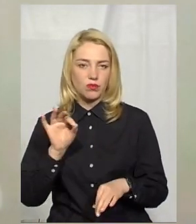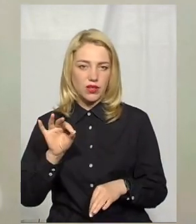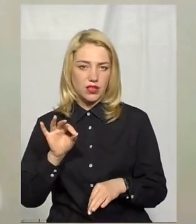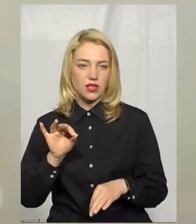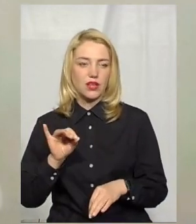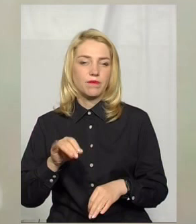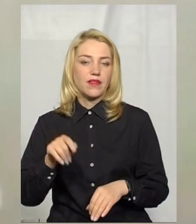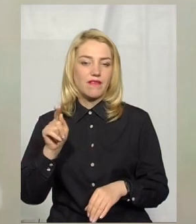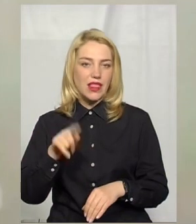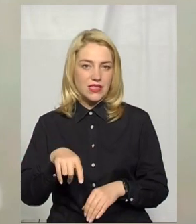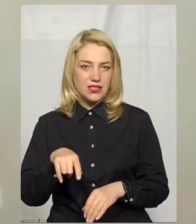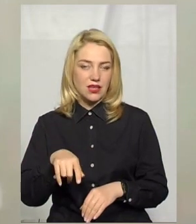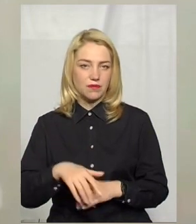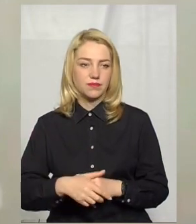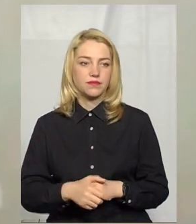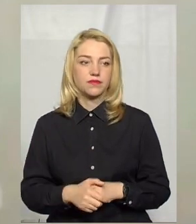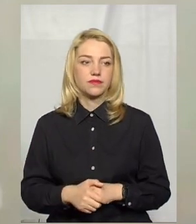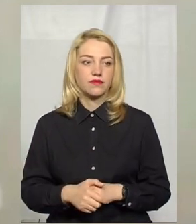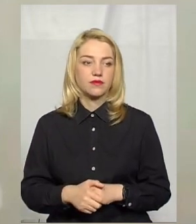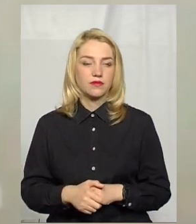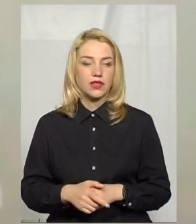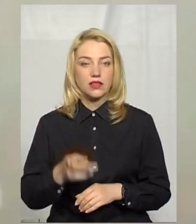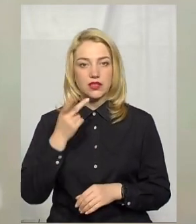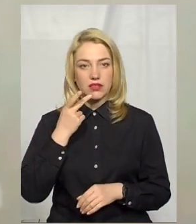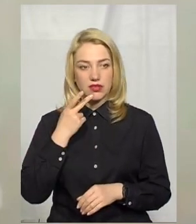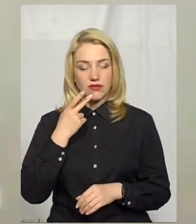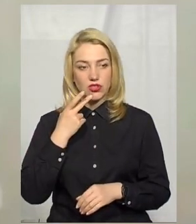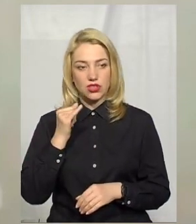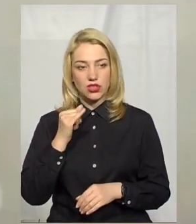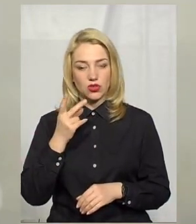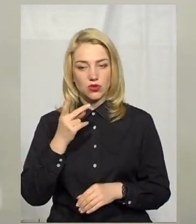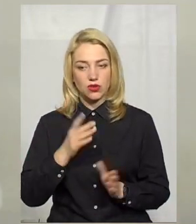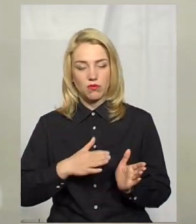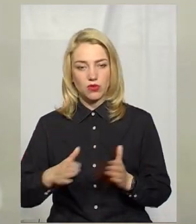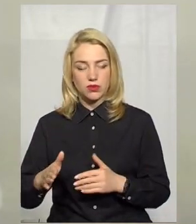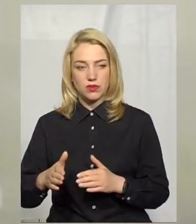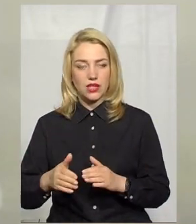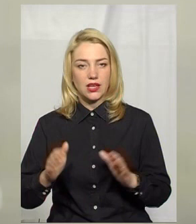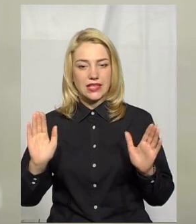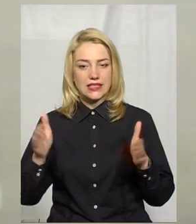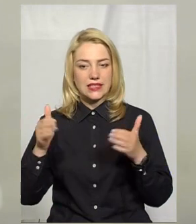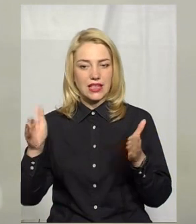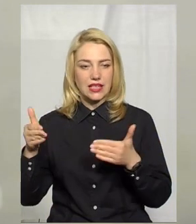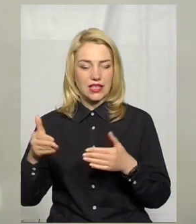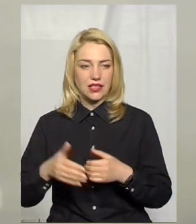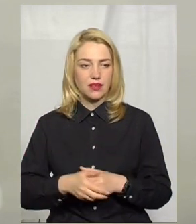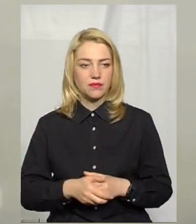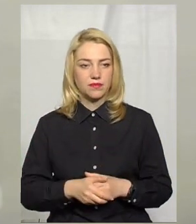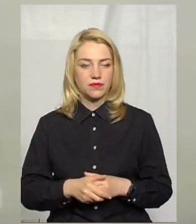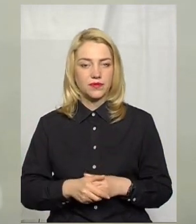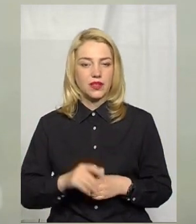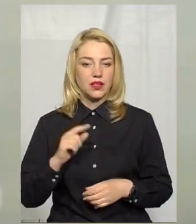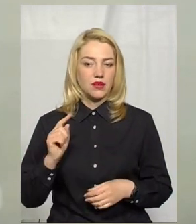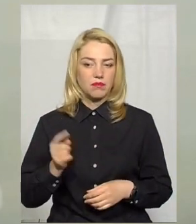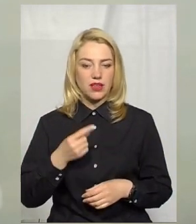Власне Завжди Ну і друге Скликання В перші